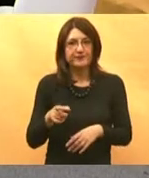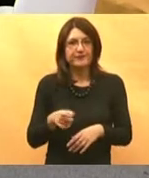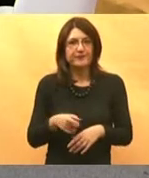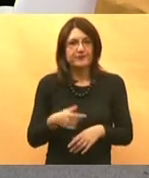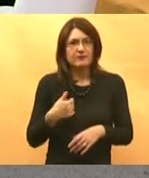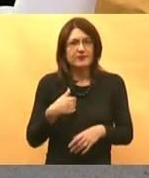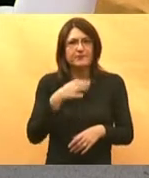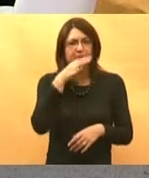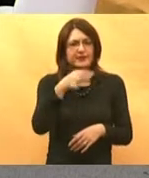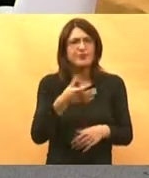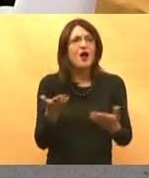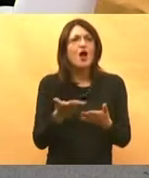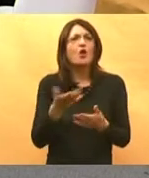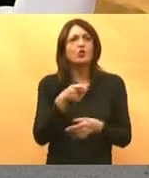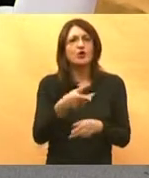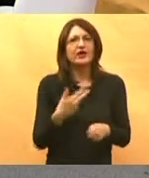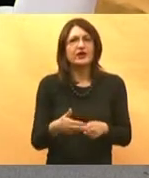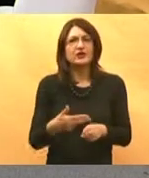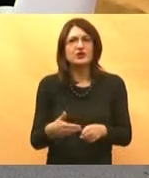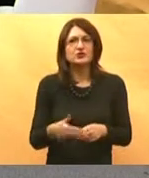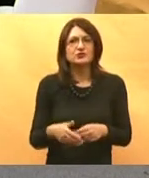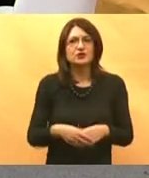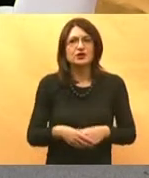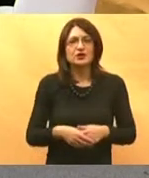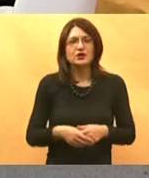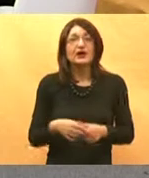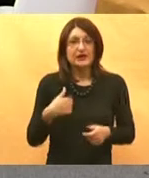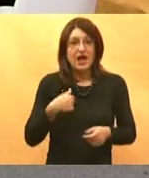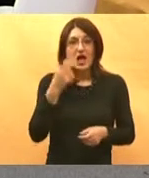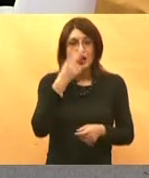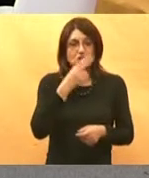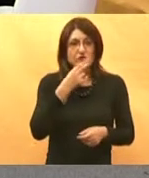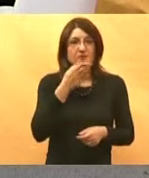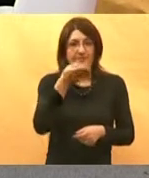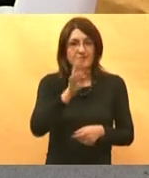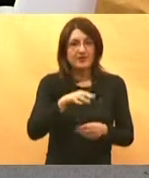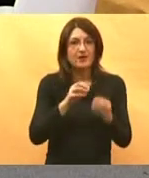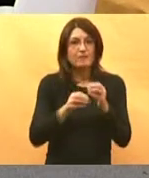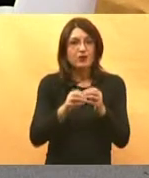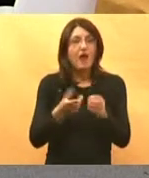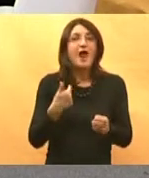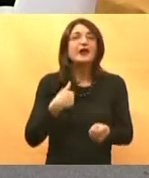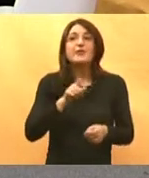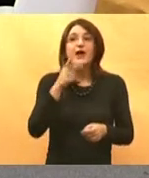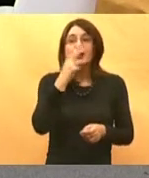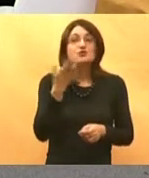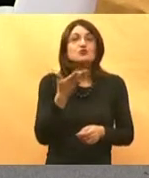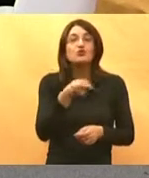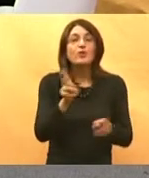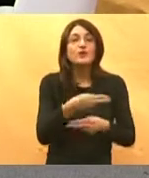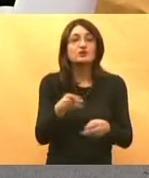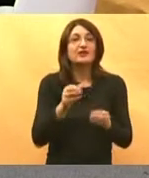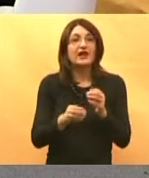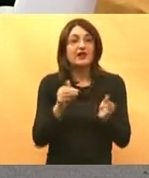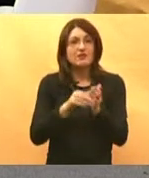pitanje kako to zapravo riješiti ja razumijem da lječnici imaju problema ne razumijem zašto to ne rješavaju zašto se ne